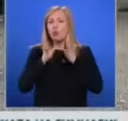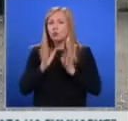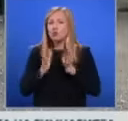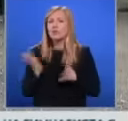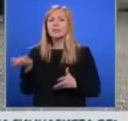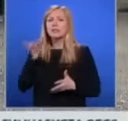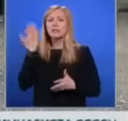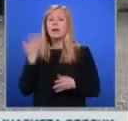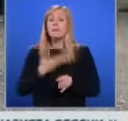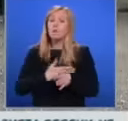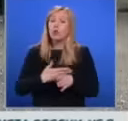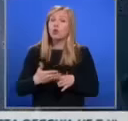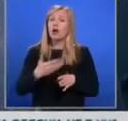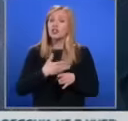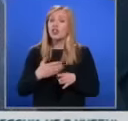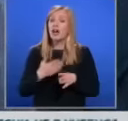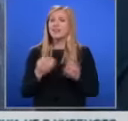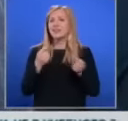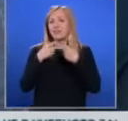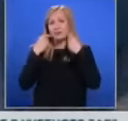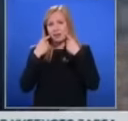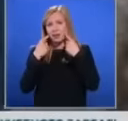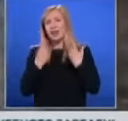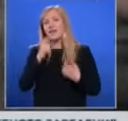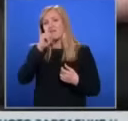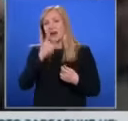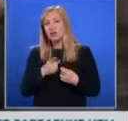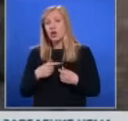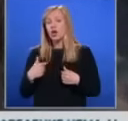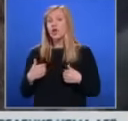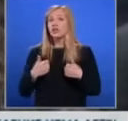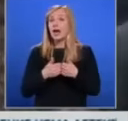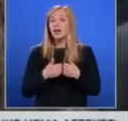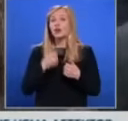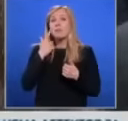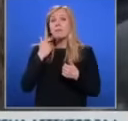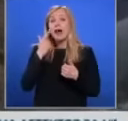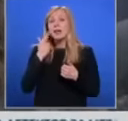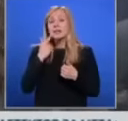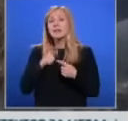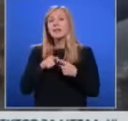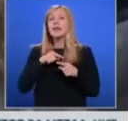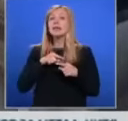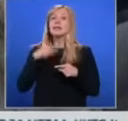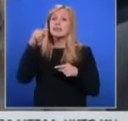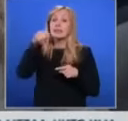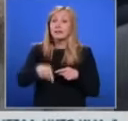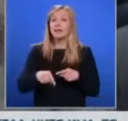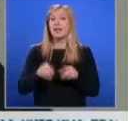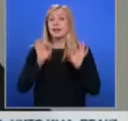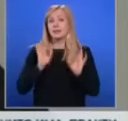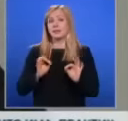продължава да минава през живота с усмивка, най-важното е до младите хора да стигне истината за Холокоста.